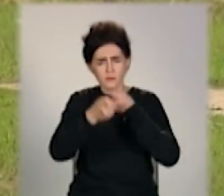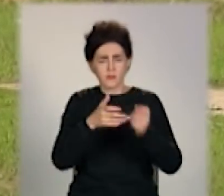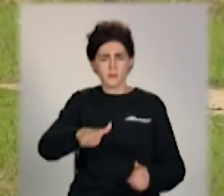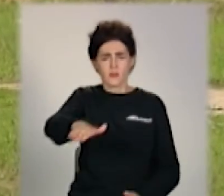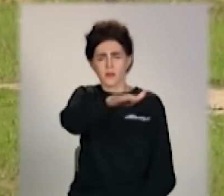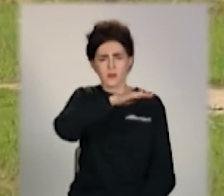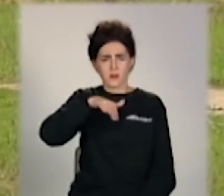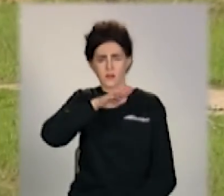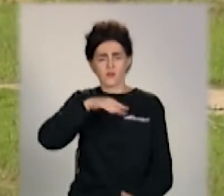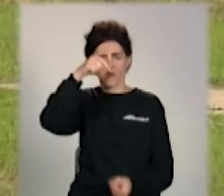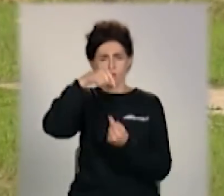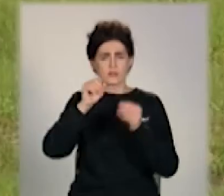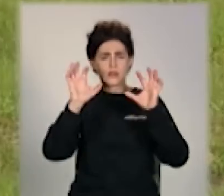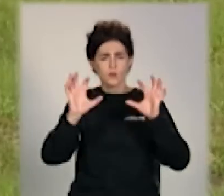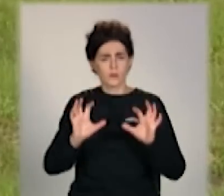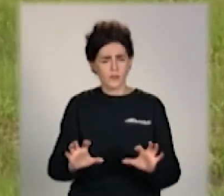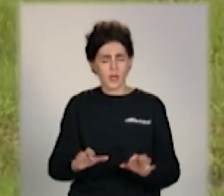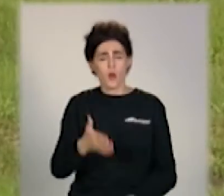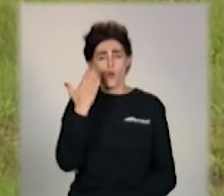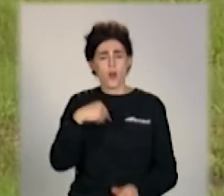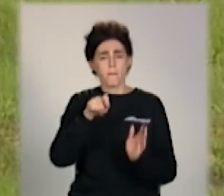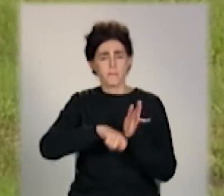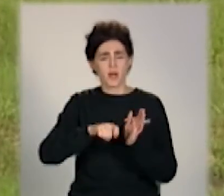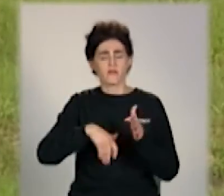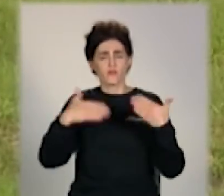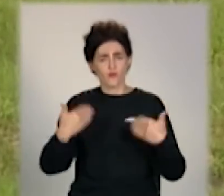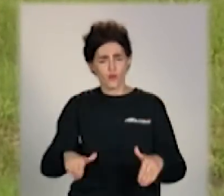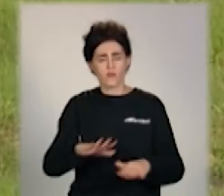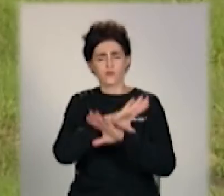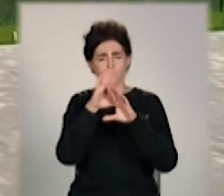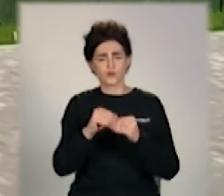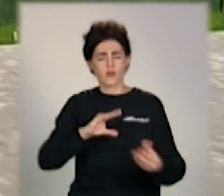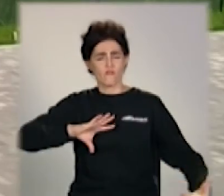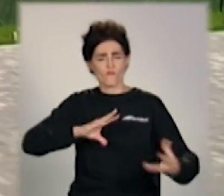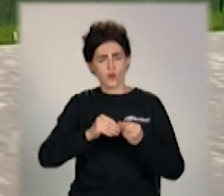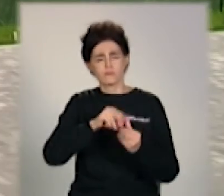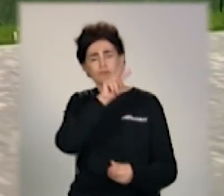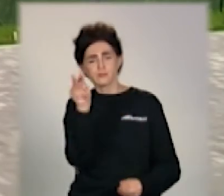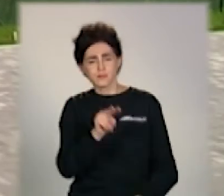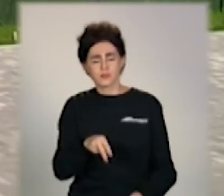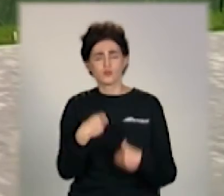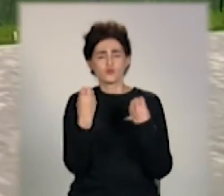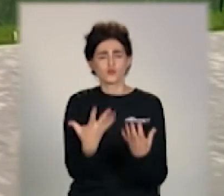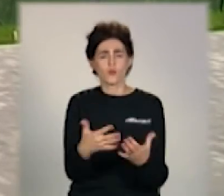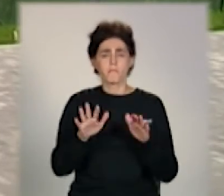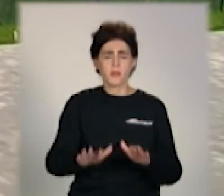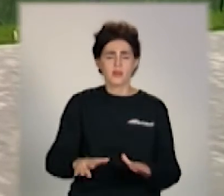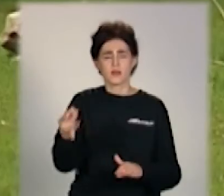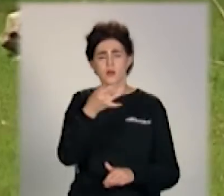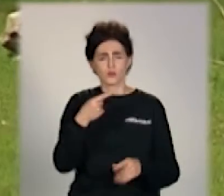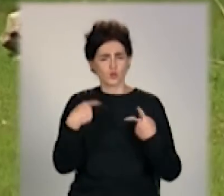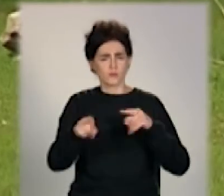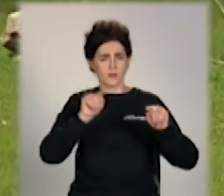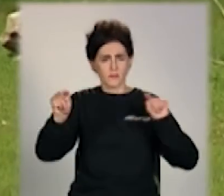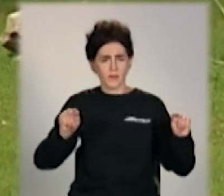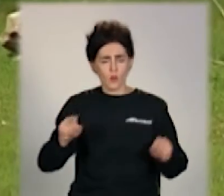відповідно до законодавства. Після перевірки, отримання висновків та оцінки всіх запропонованих локацій з різних міст